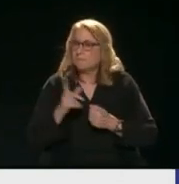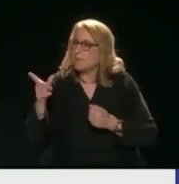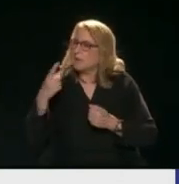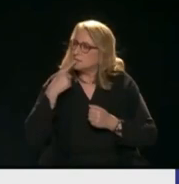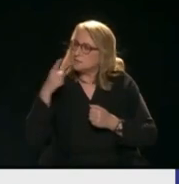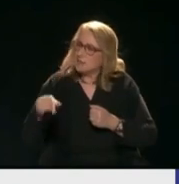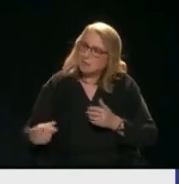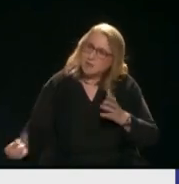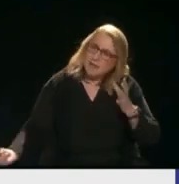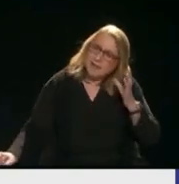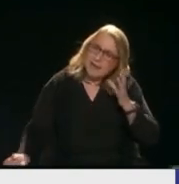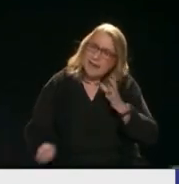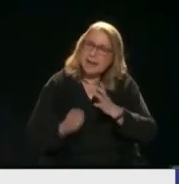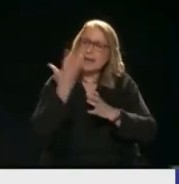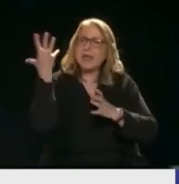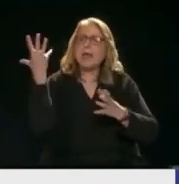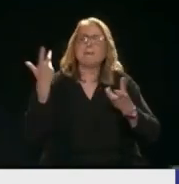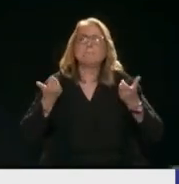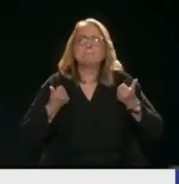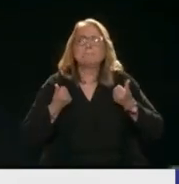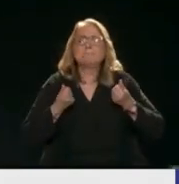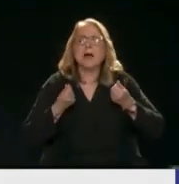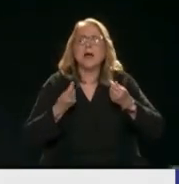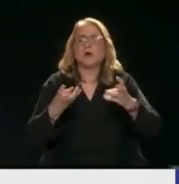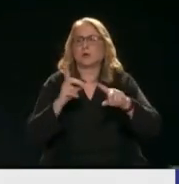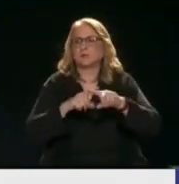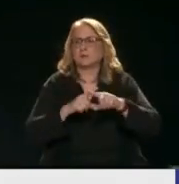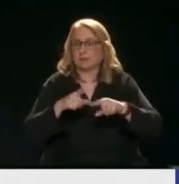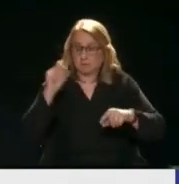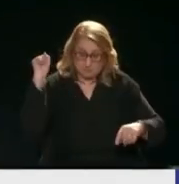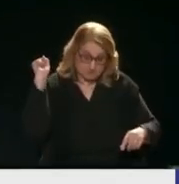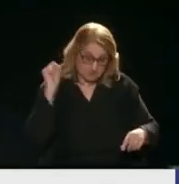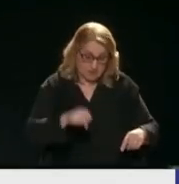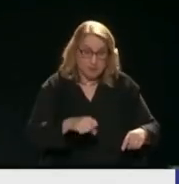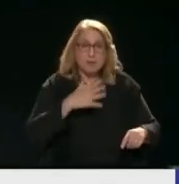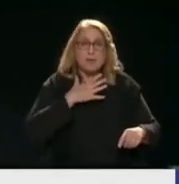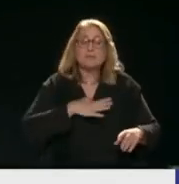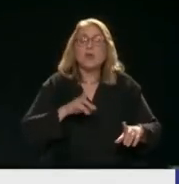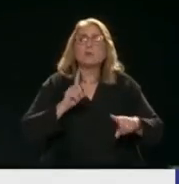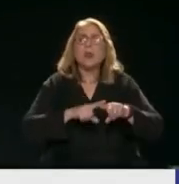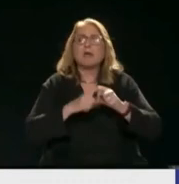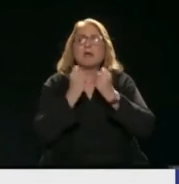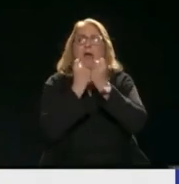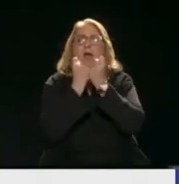παραγωγικό μοντέλο της χώρας Καταρχάς πρέπει να είναι αυτάρκες Όχι μόνο στα προϊόντα που τρώμε